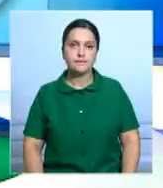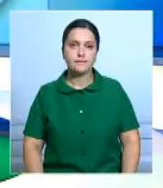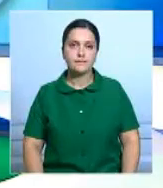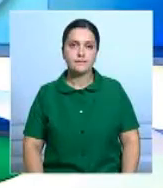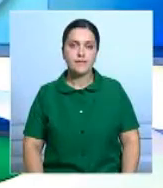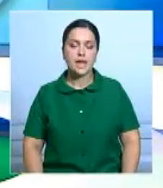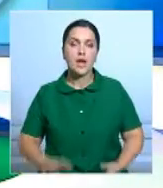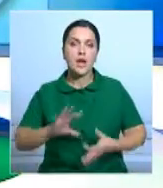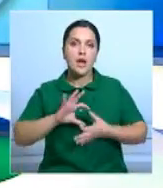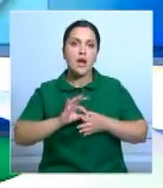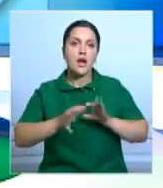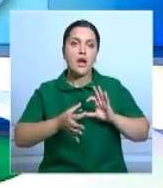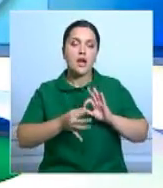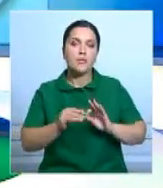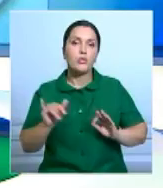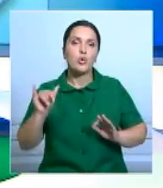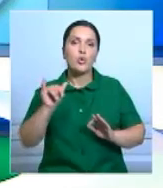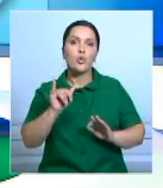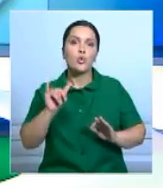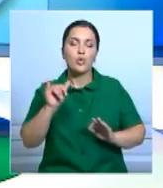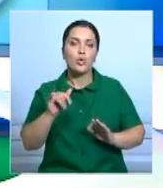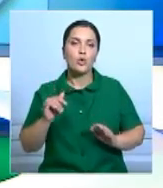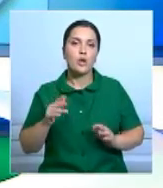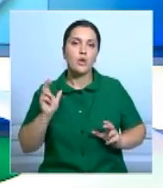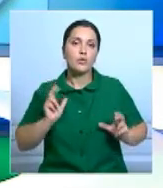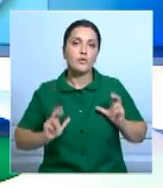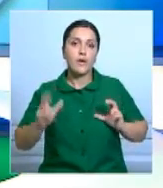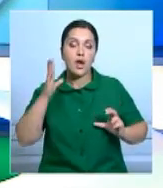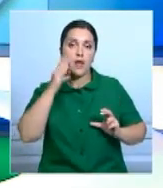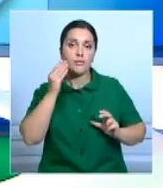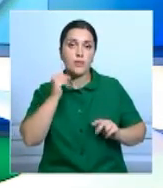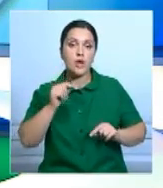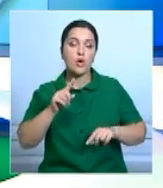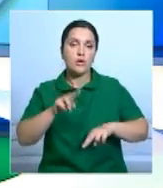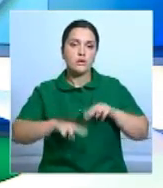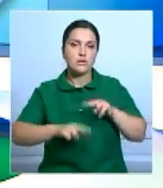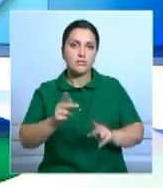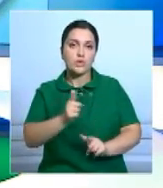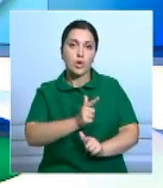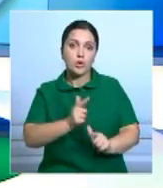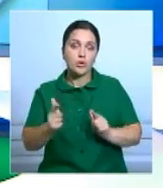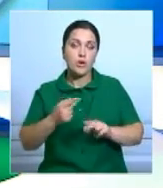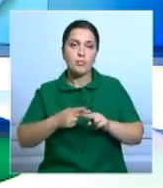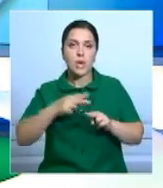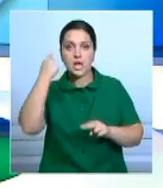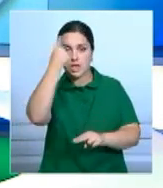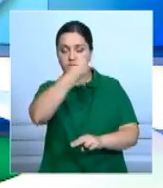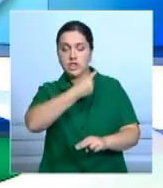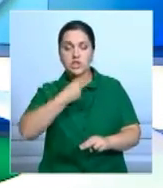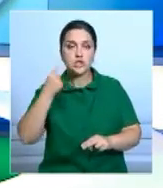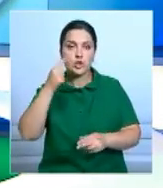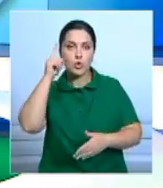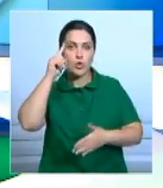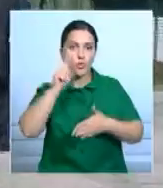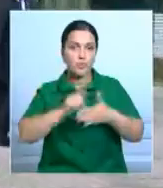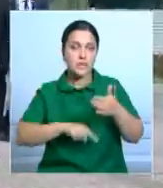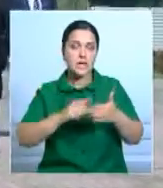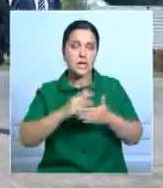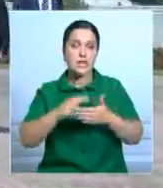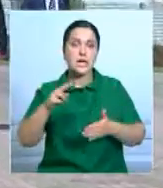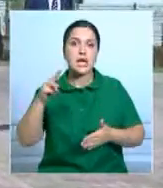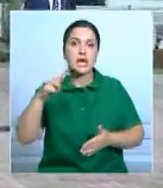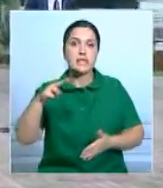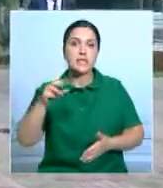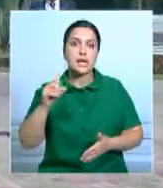Объекты будущей универсиады Валматы почти готовы к сдаче. В этом лично убедилась заместитель премьер-министра Даригана Зарбаева. Два